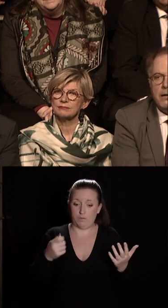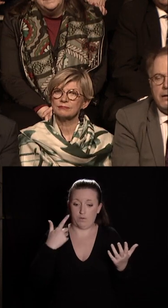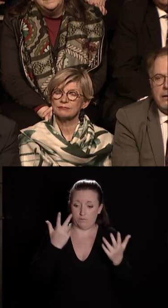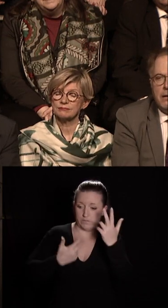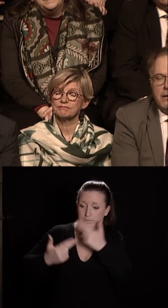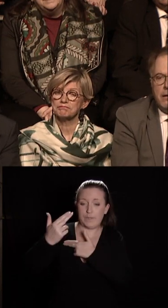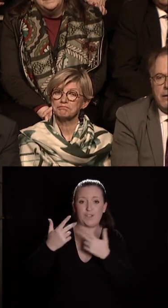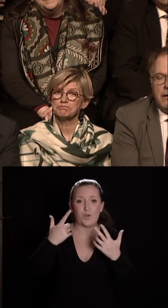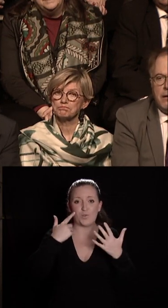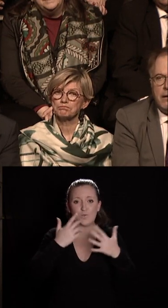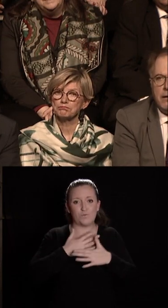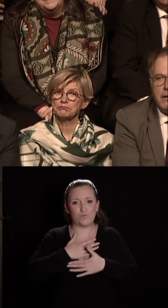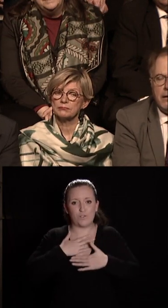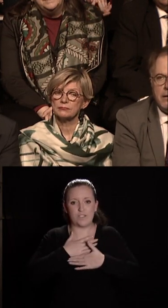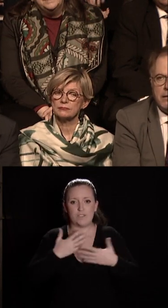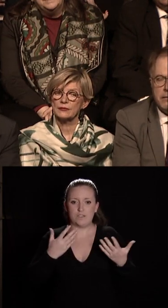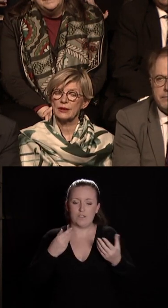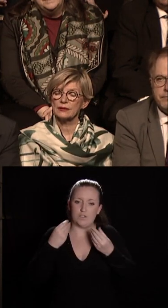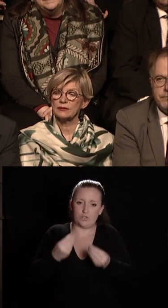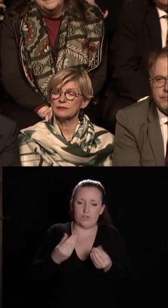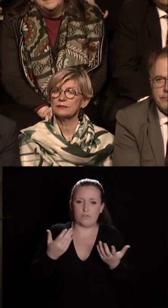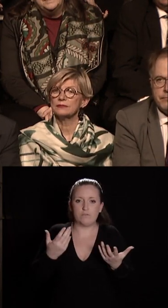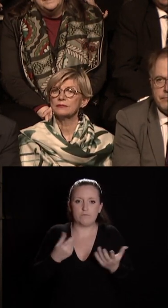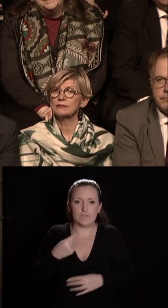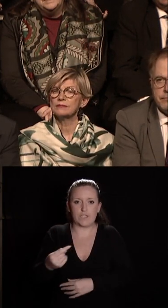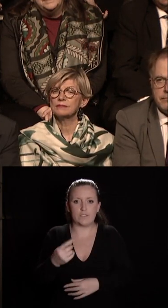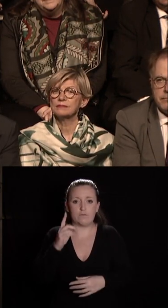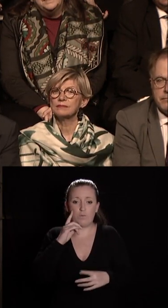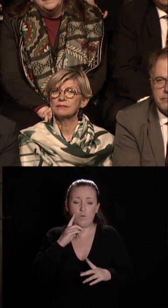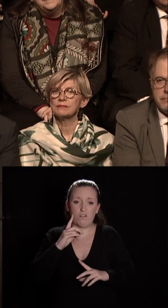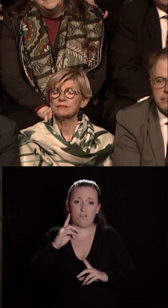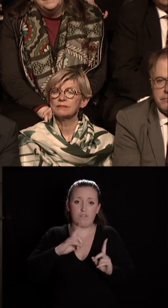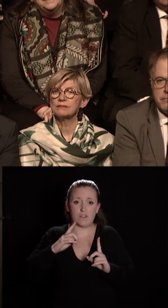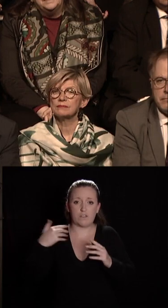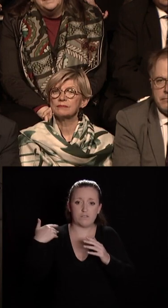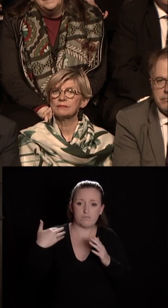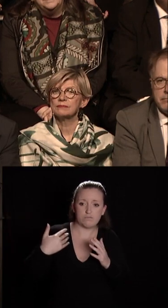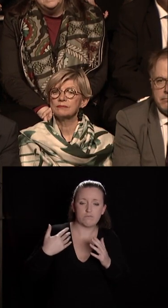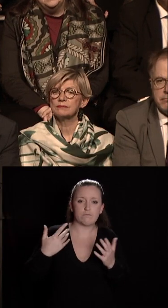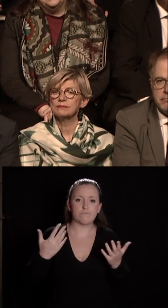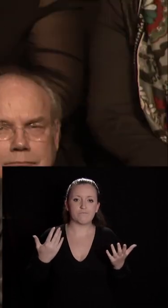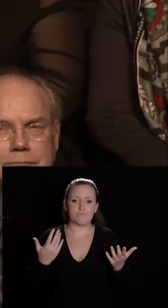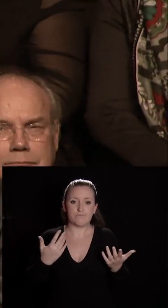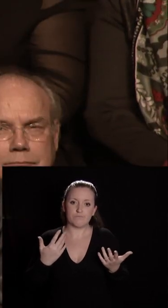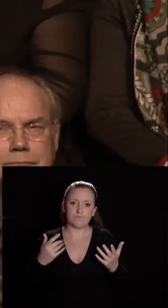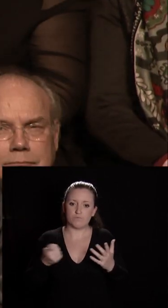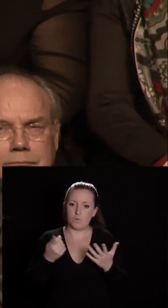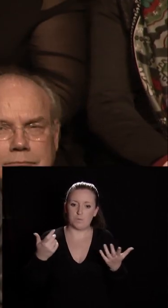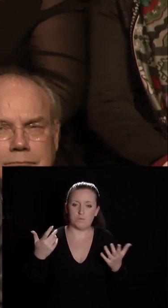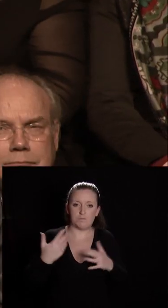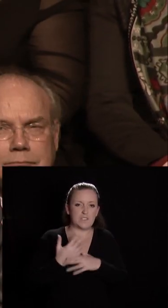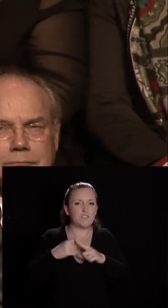une période de gaieté a été entachée car la fête ne s'est pas déroulée comme elle aurait pu ou dû